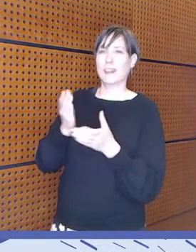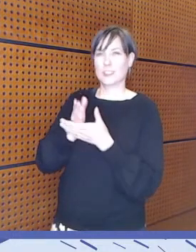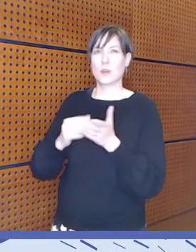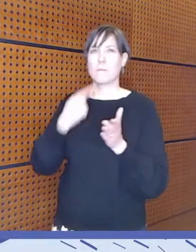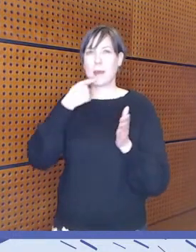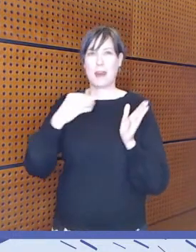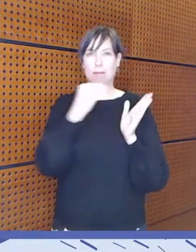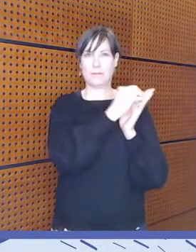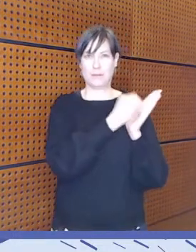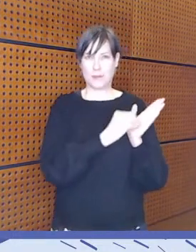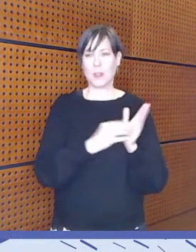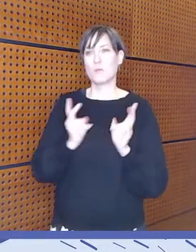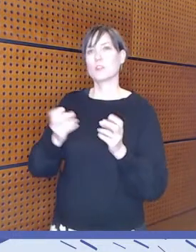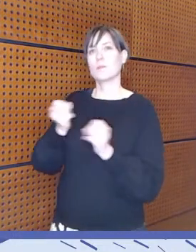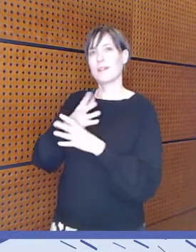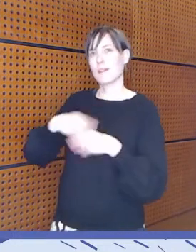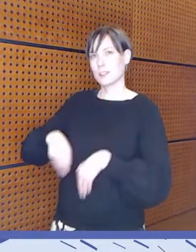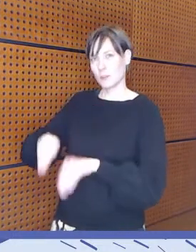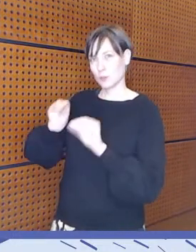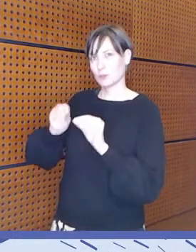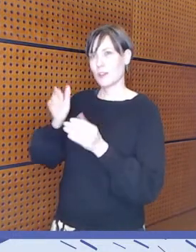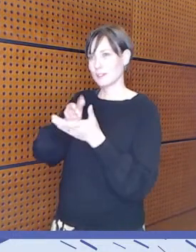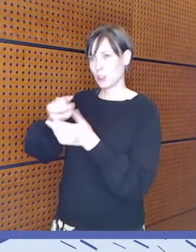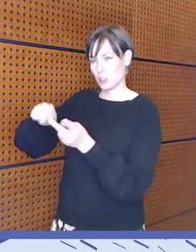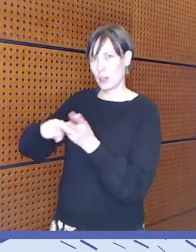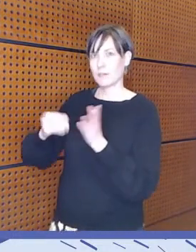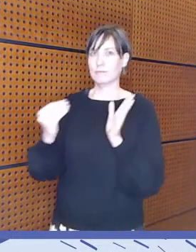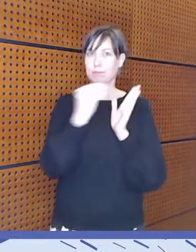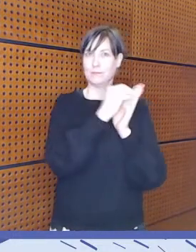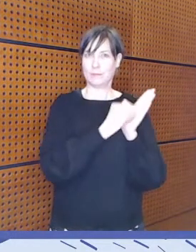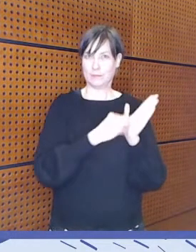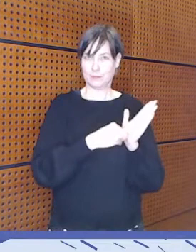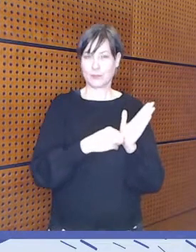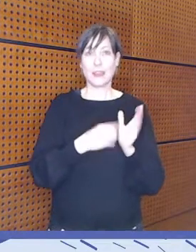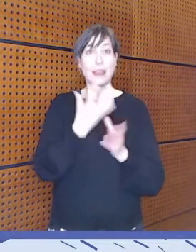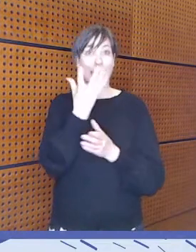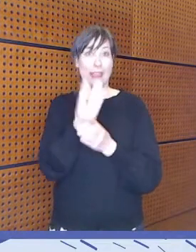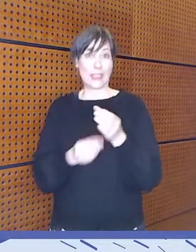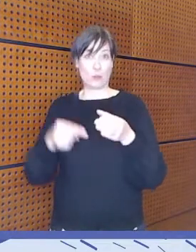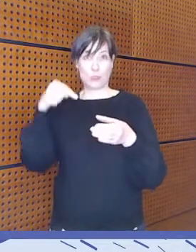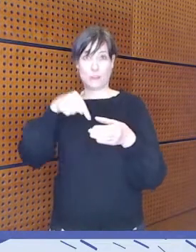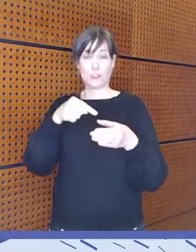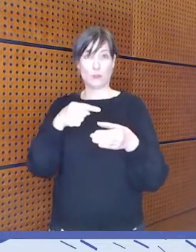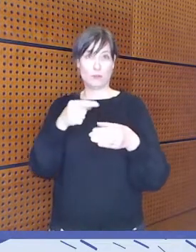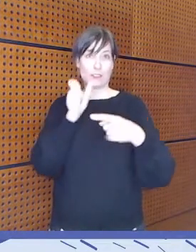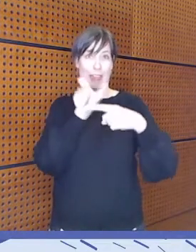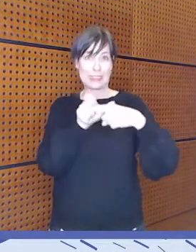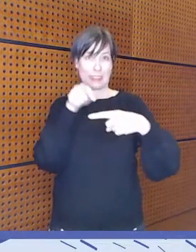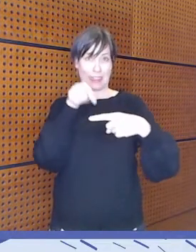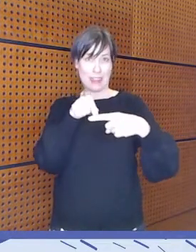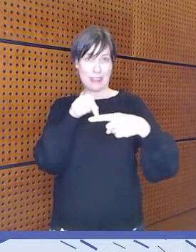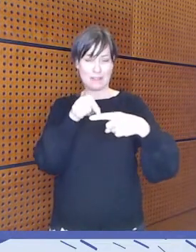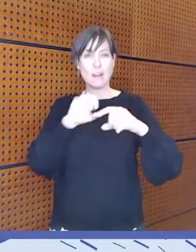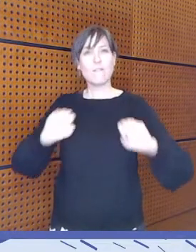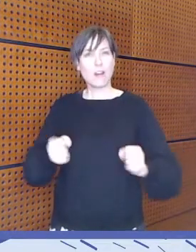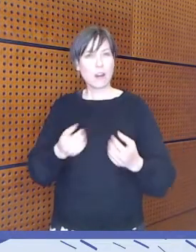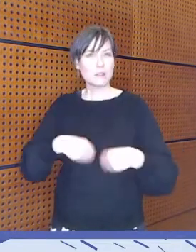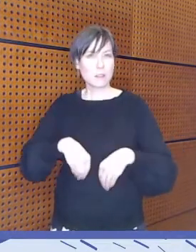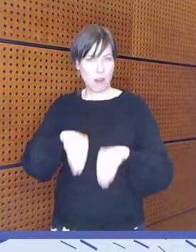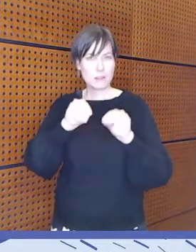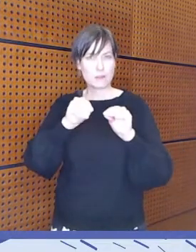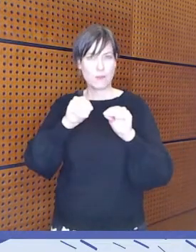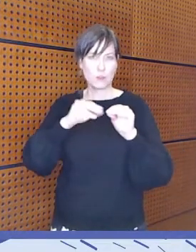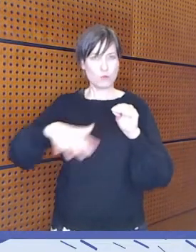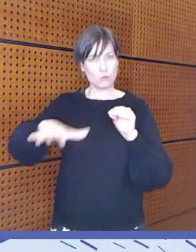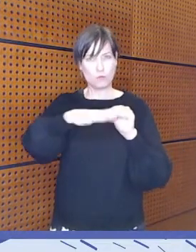sitten mediakasvatukseen. Ja inkluusio on ehkä sellainen käsite, mikä varhaiskasvatuksen puolella, niin